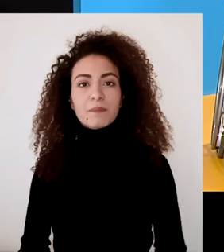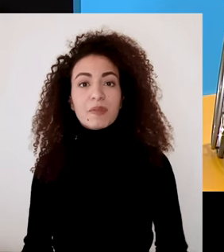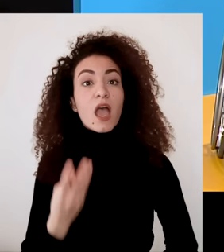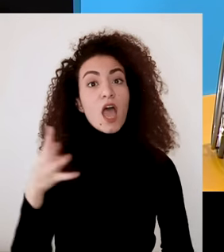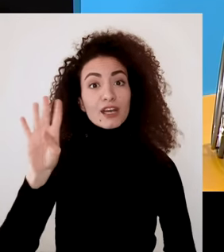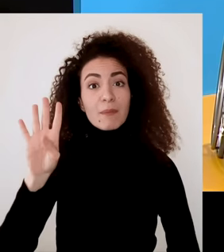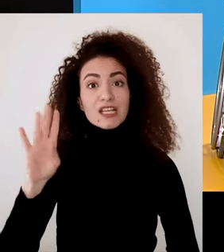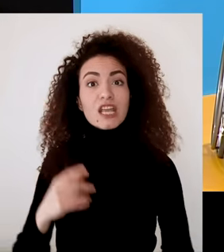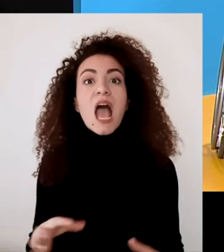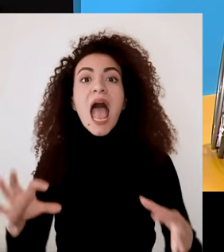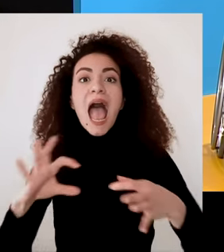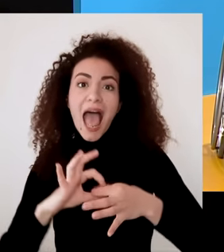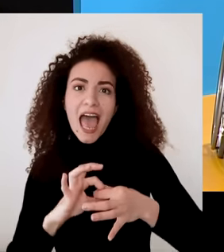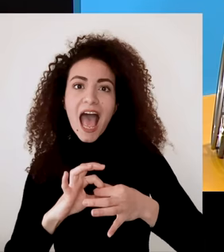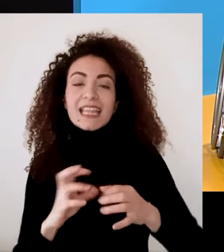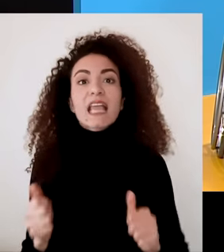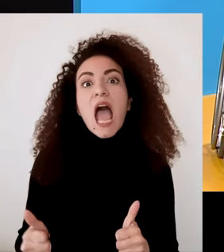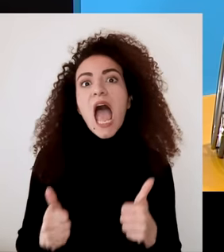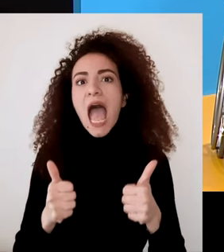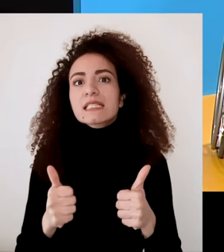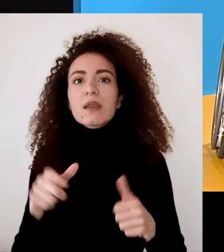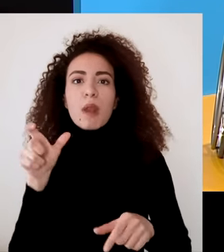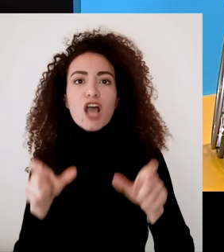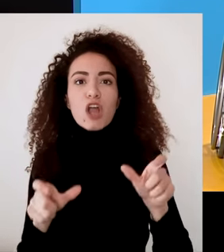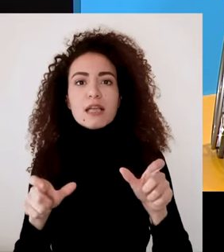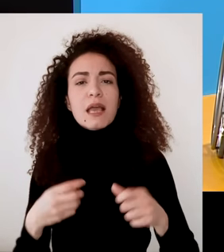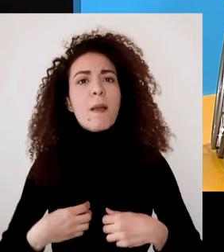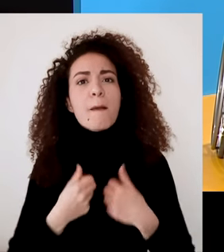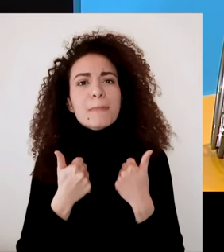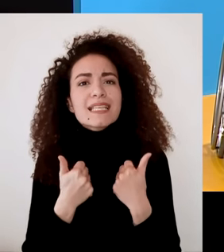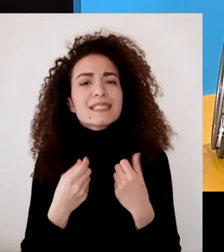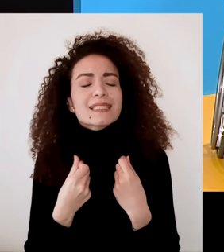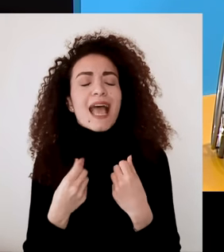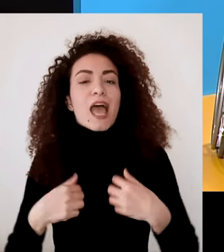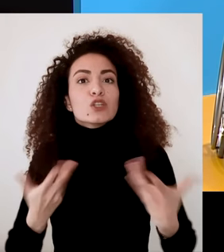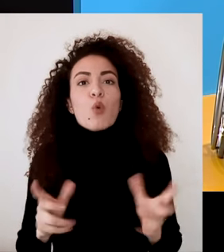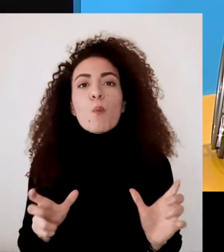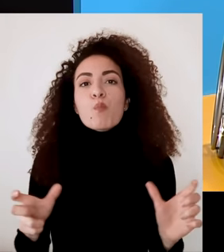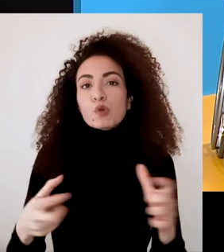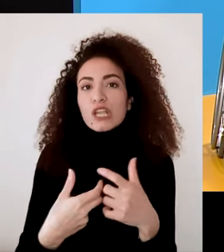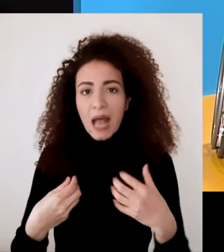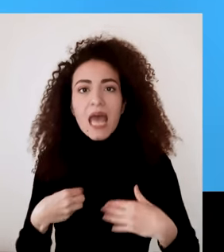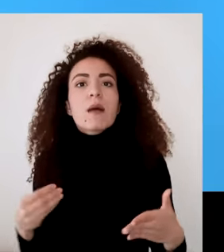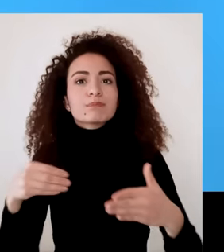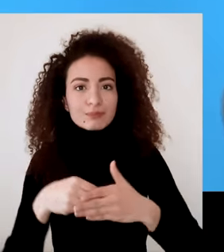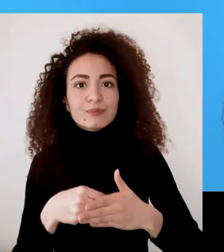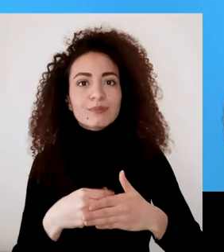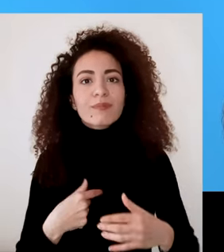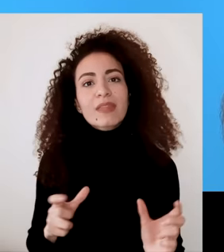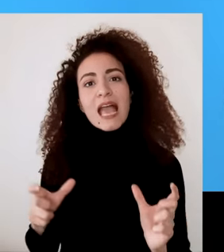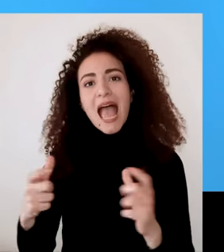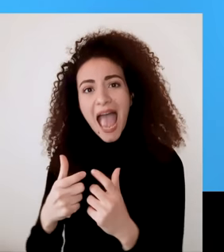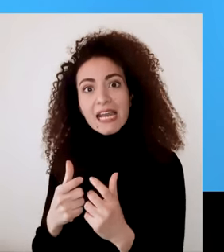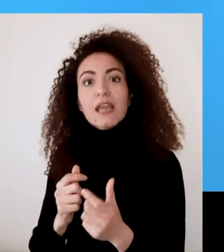رابعا علاقات متينة وأكثر دفعا الإحساس بالانتماء للمجتمع وتعاطف أكبر مع الآخرين تقربت من